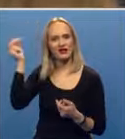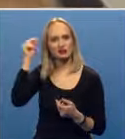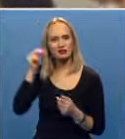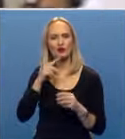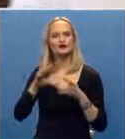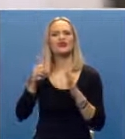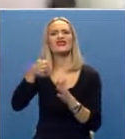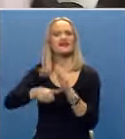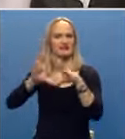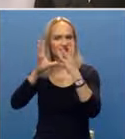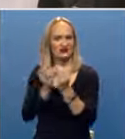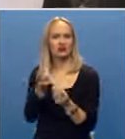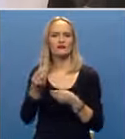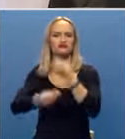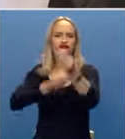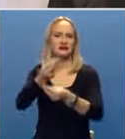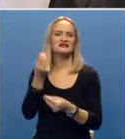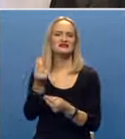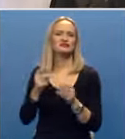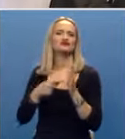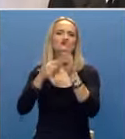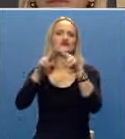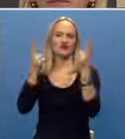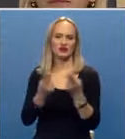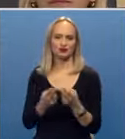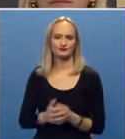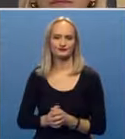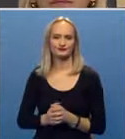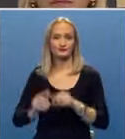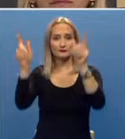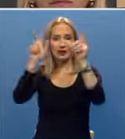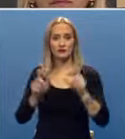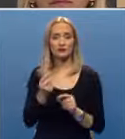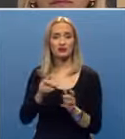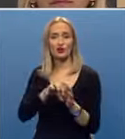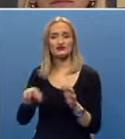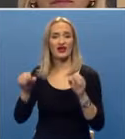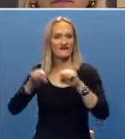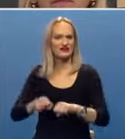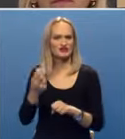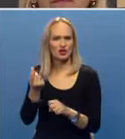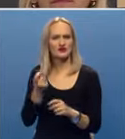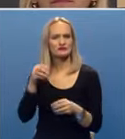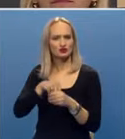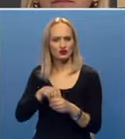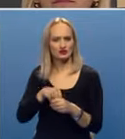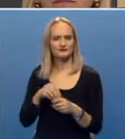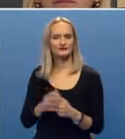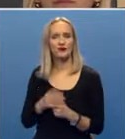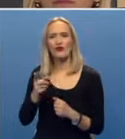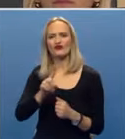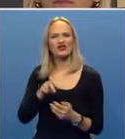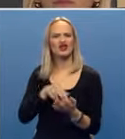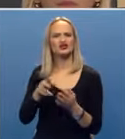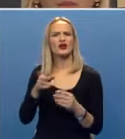univerzalna i time prezentovati Srpsku svijetu. Republika Srpska je ovdje izvojila vlastne sredstva i budžete. Ovo nije